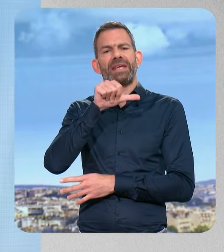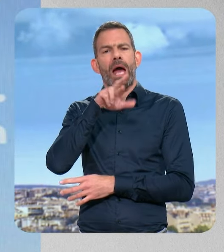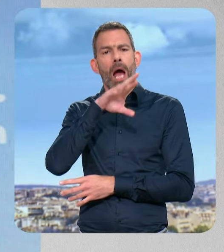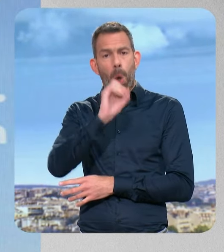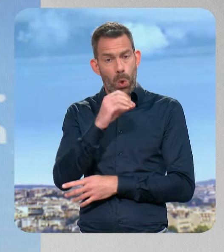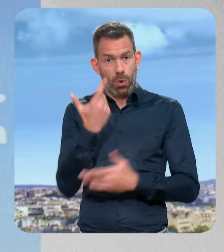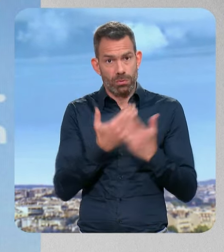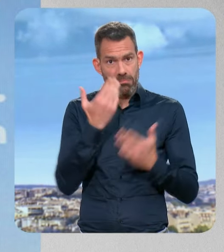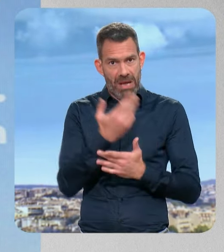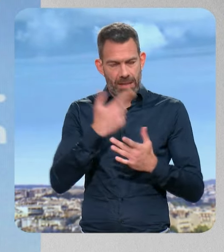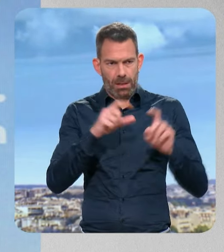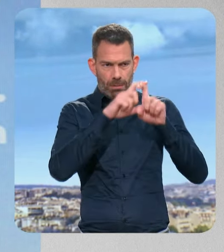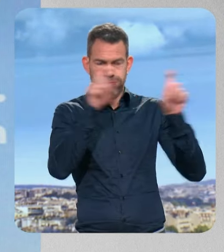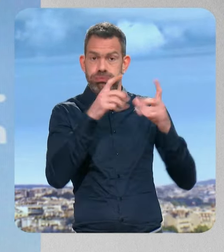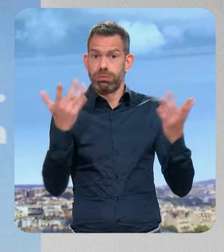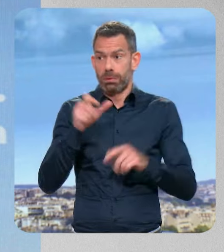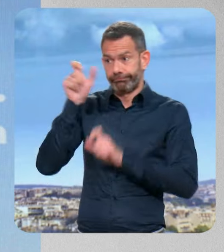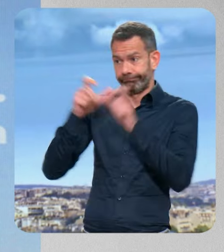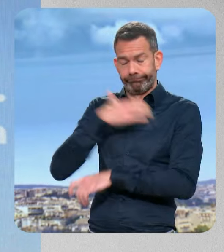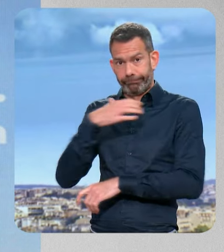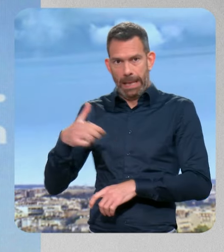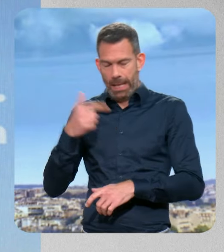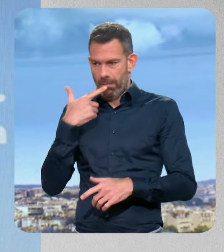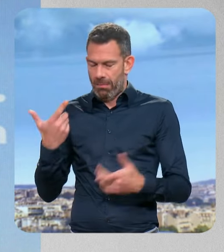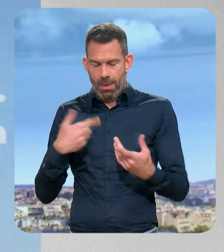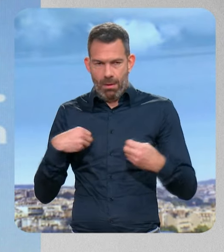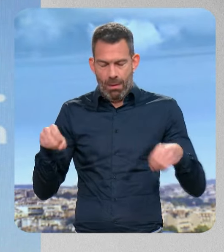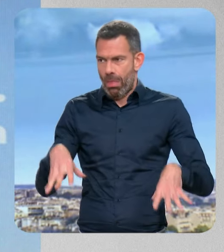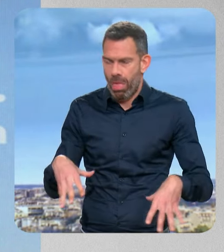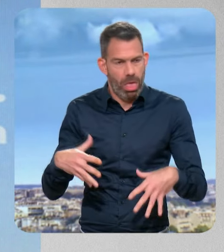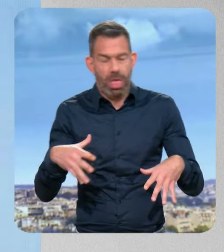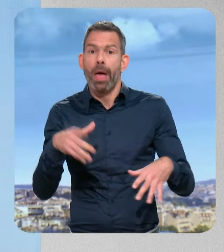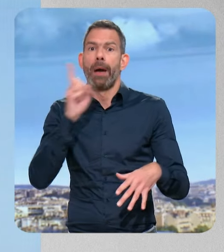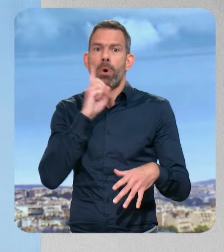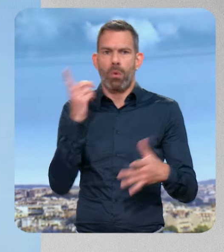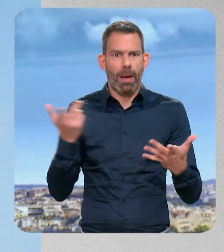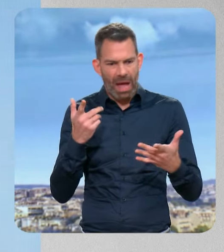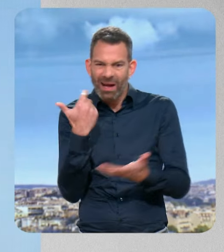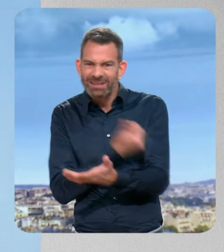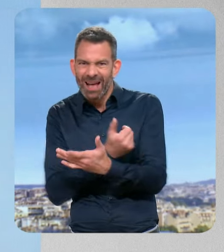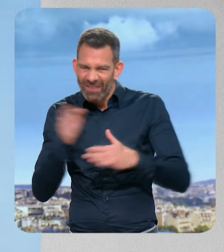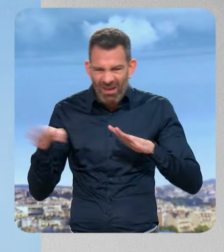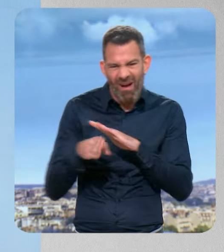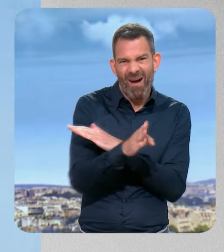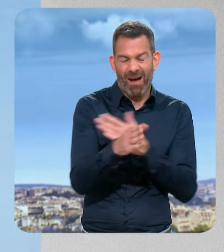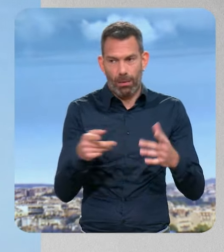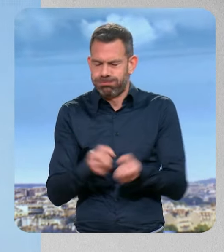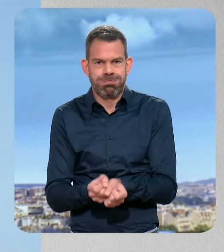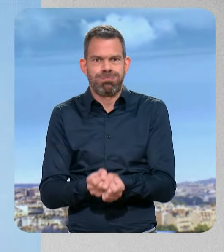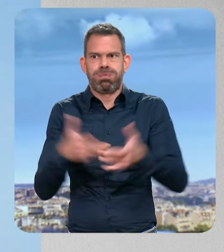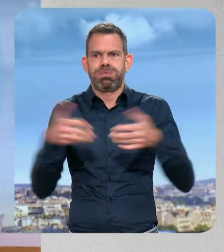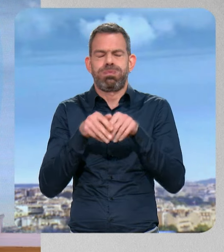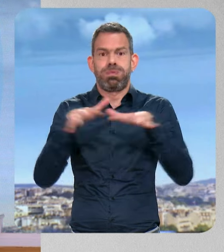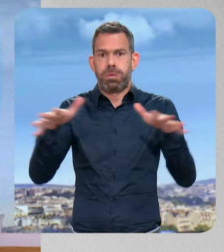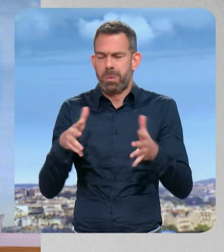maires démunis face à l'explosion du narcotrafic. Très concrètement, quels moyens supplémentaires vous comptez leur donner ? On voit que dans toutes